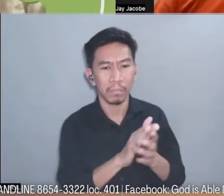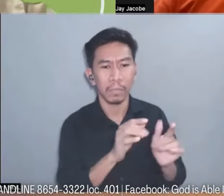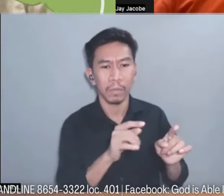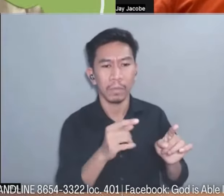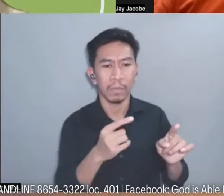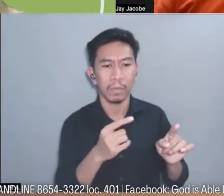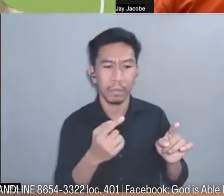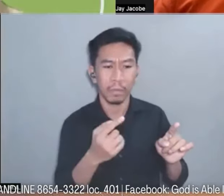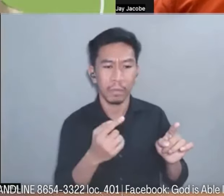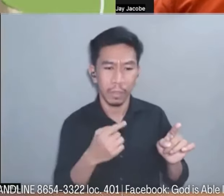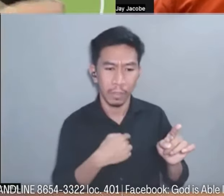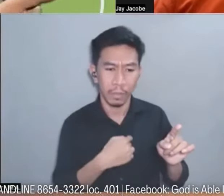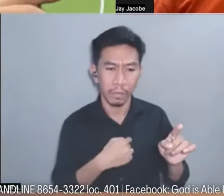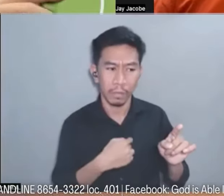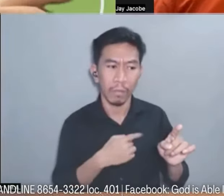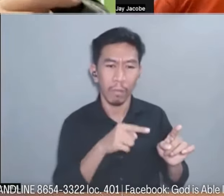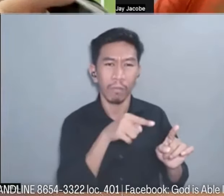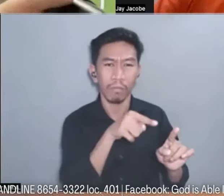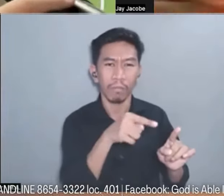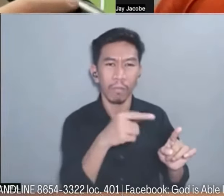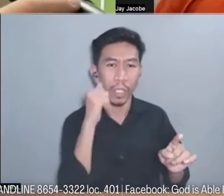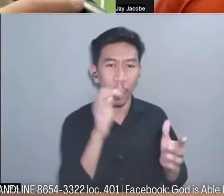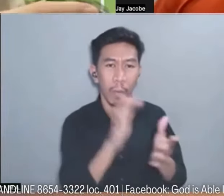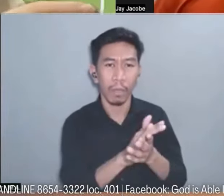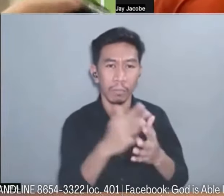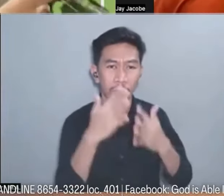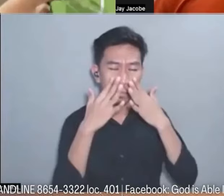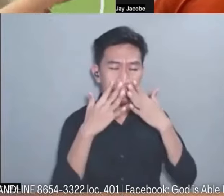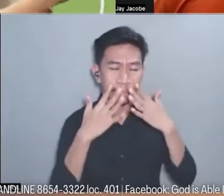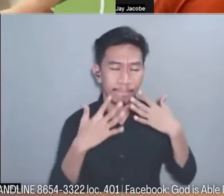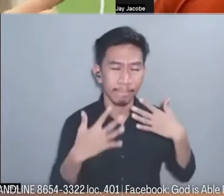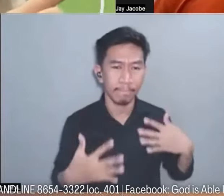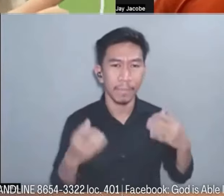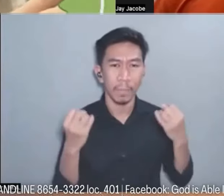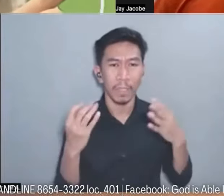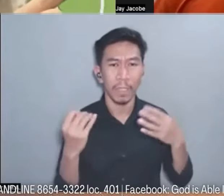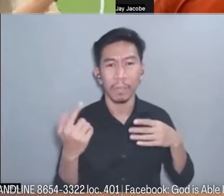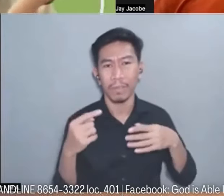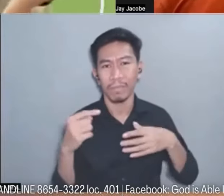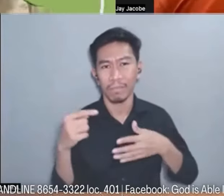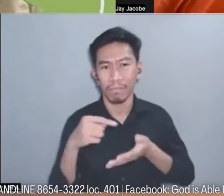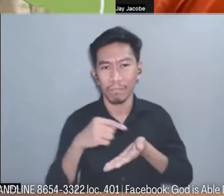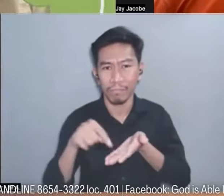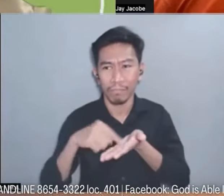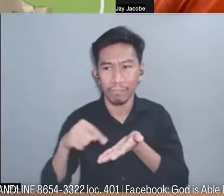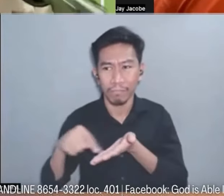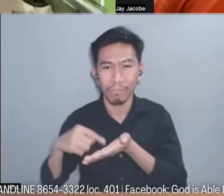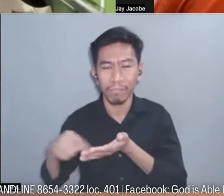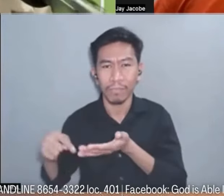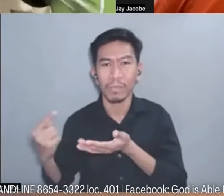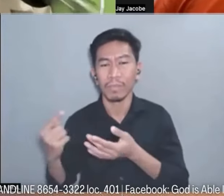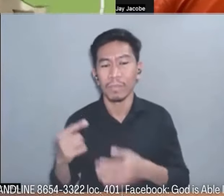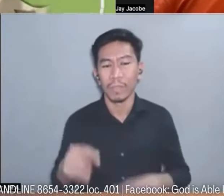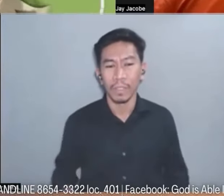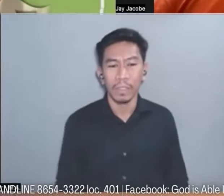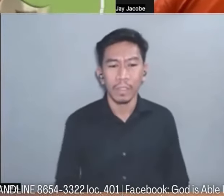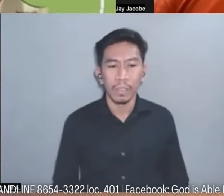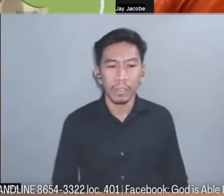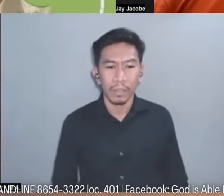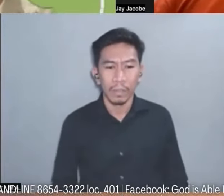binabayaran namin sa pag-ibig kasi mga gastusin pa so sabi ko ma pumayag ka na kasi